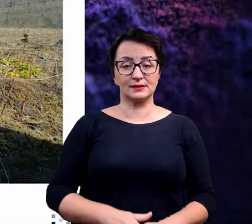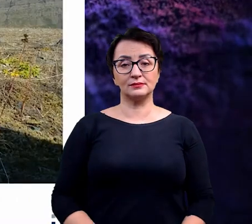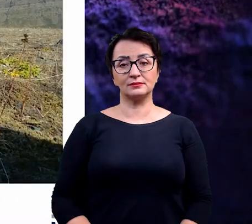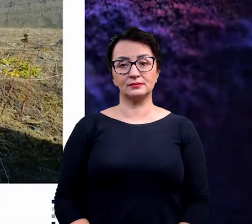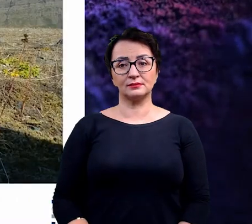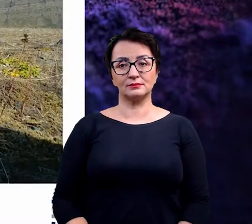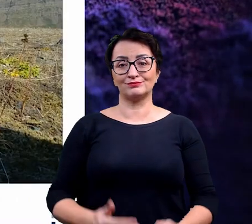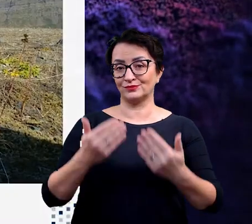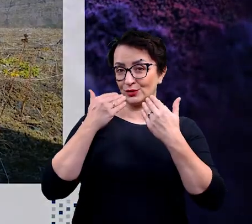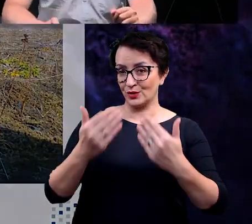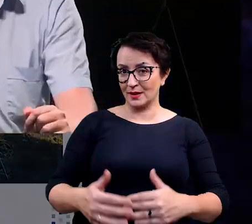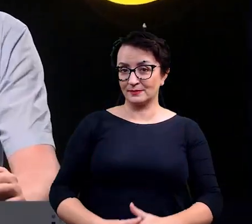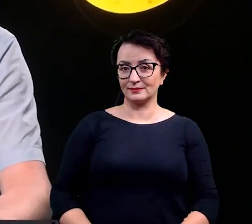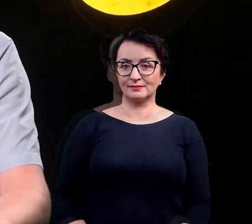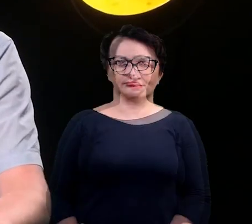Dziękuję.